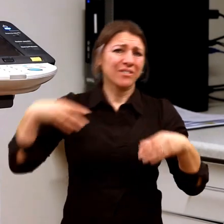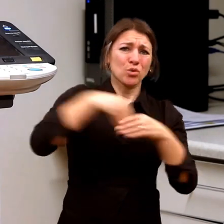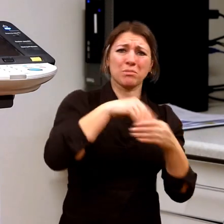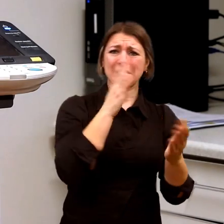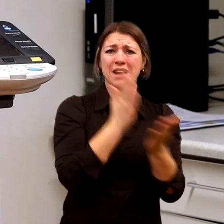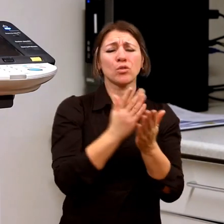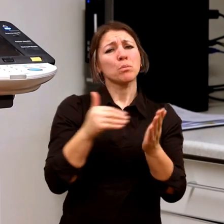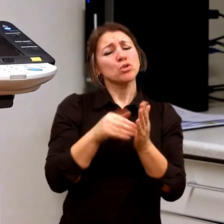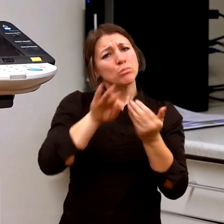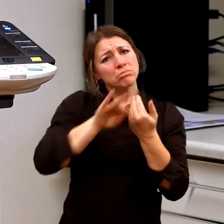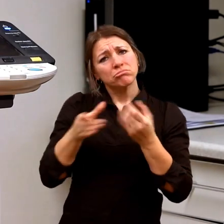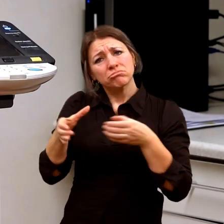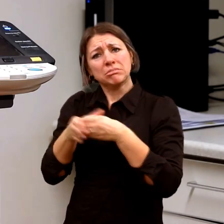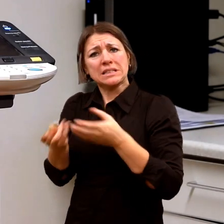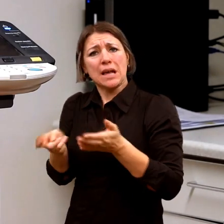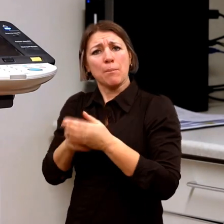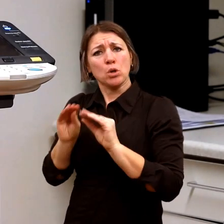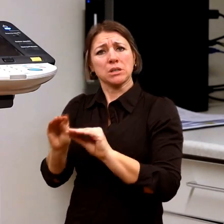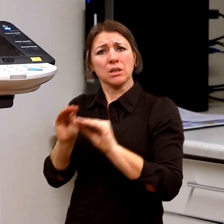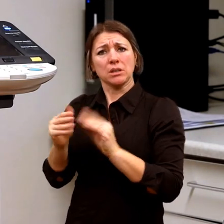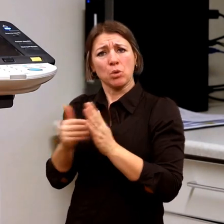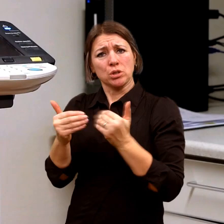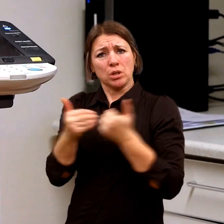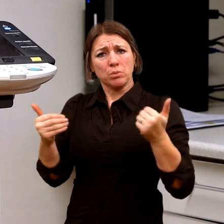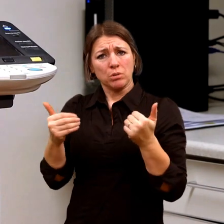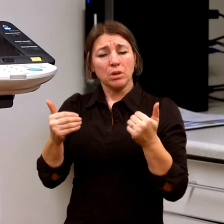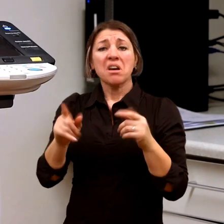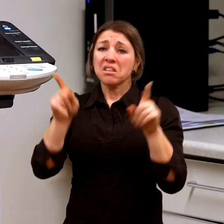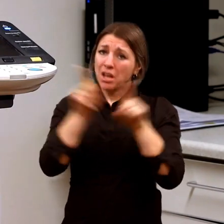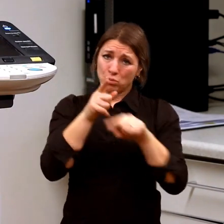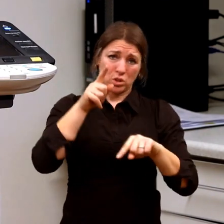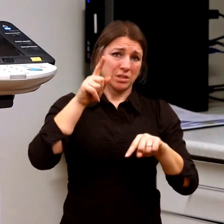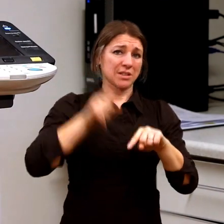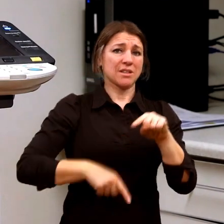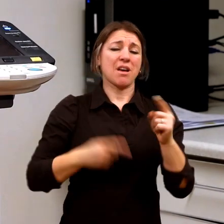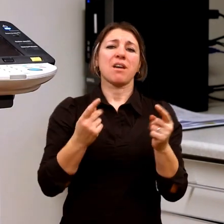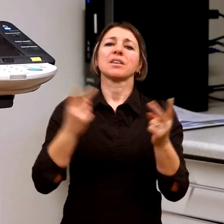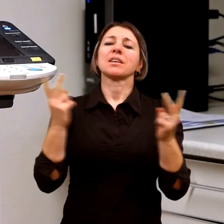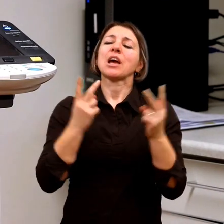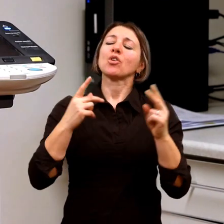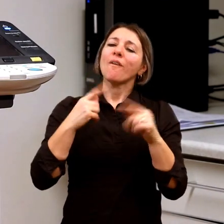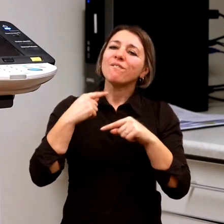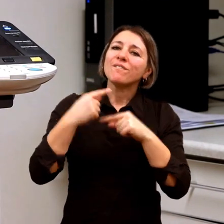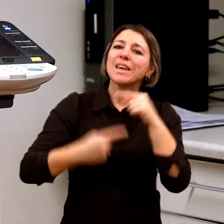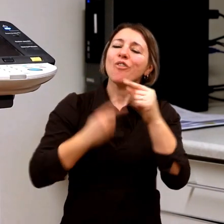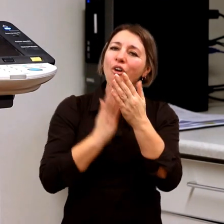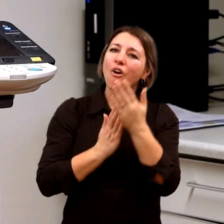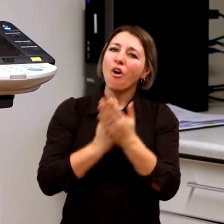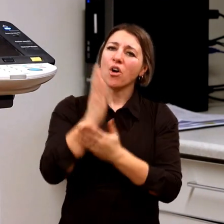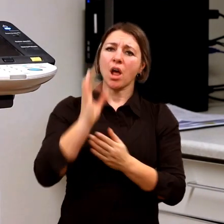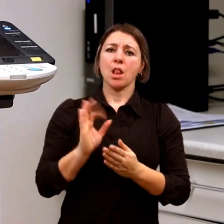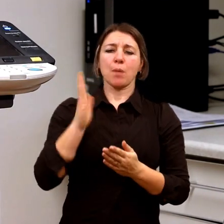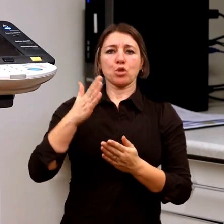dokonce se může vyskytnout situace, že oni jsou lépe přijímány, se lépe rozvíjejí v té skupině